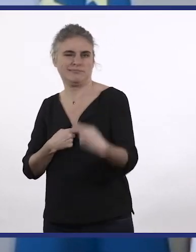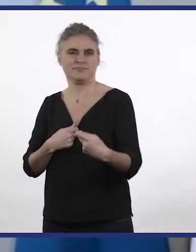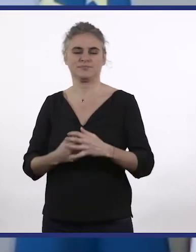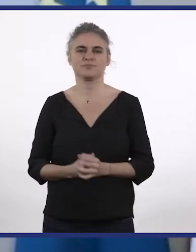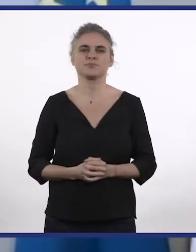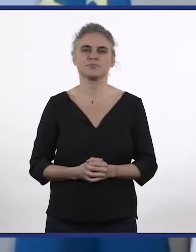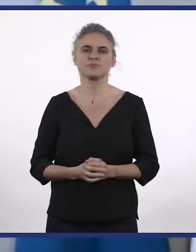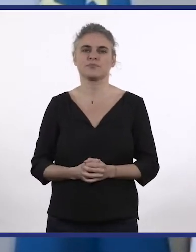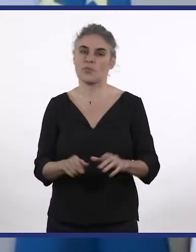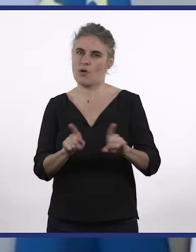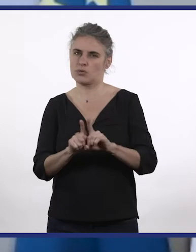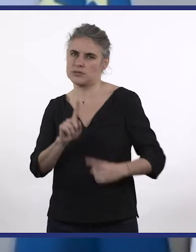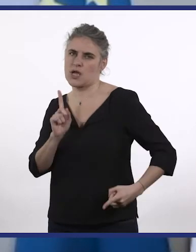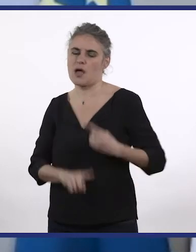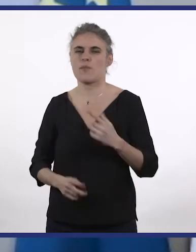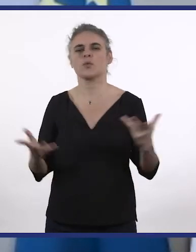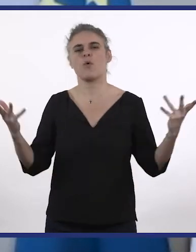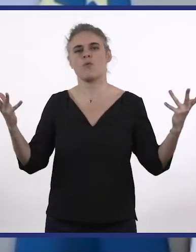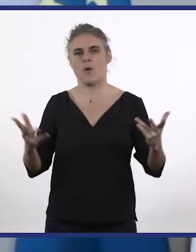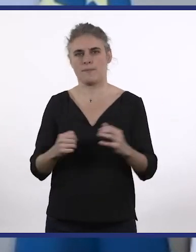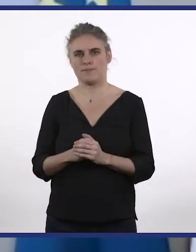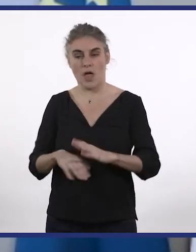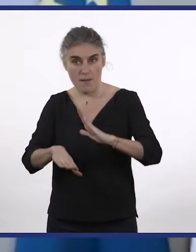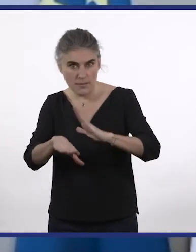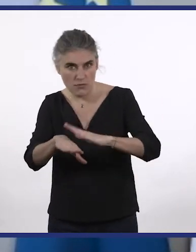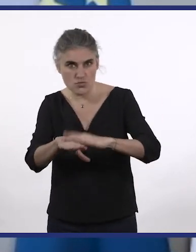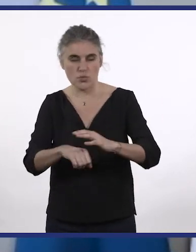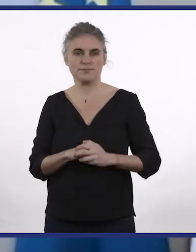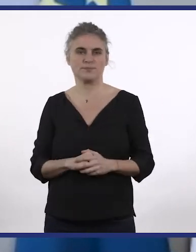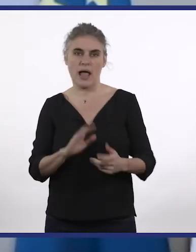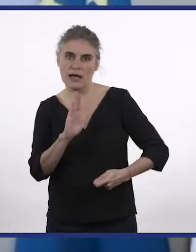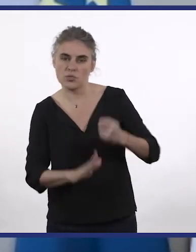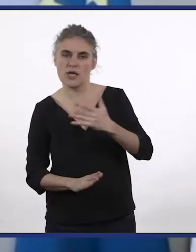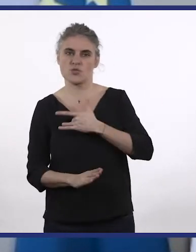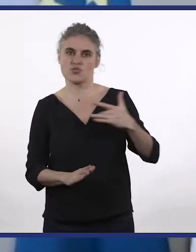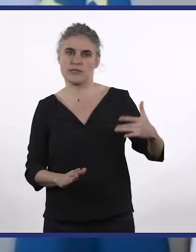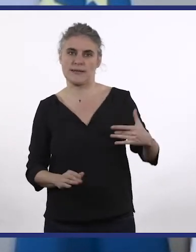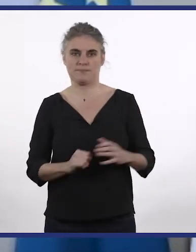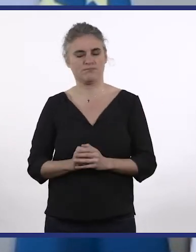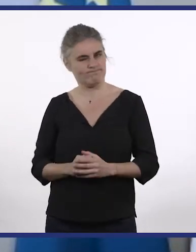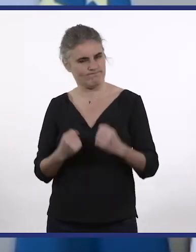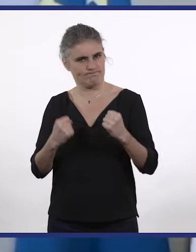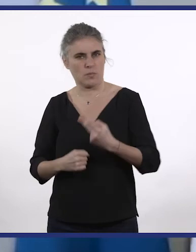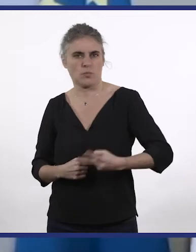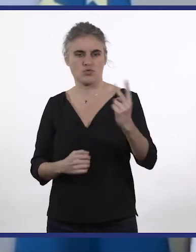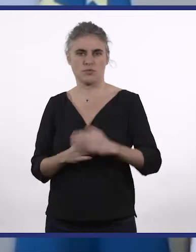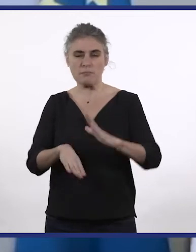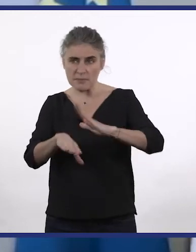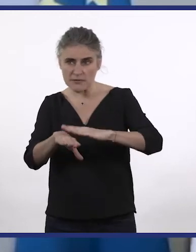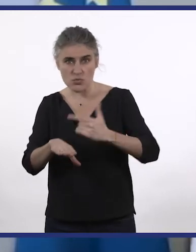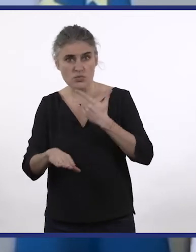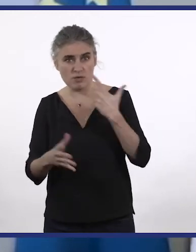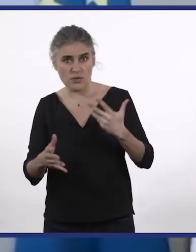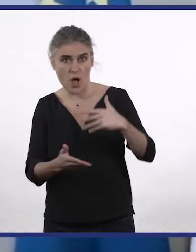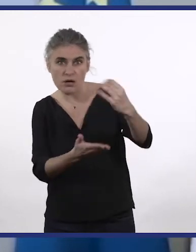plus long. Il est aussi très important de renforcer la prévention, l'éducation à la santé. La prévention passe également par le fait de rendre